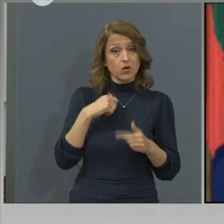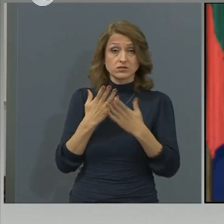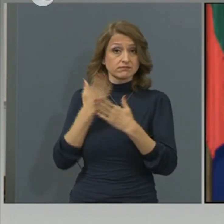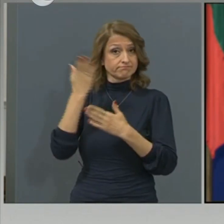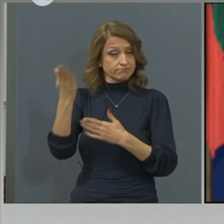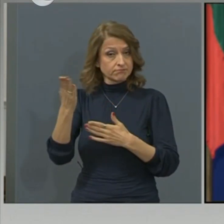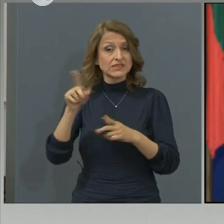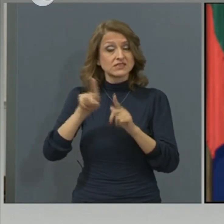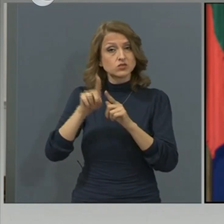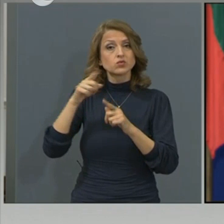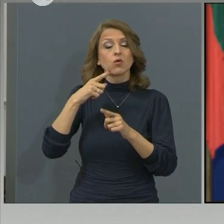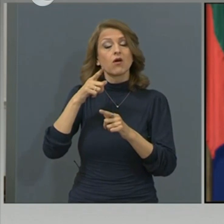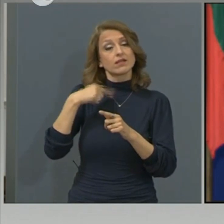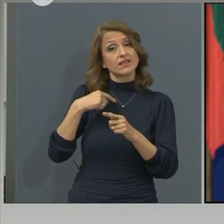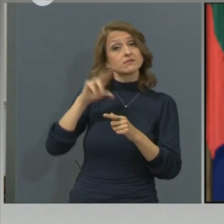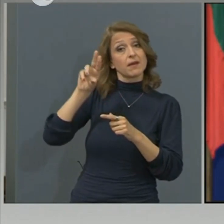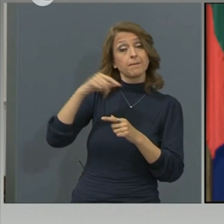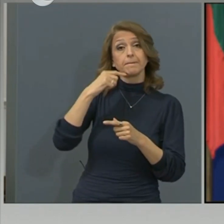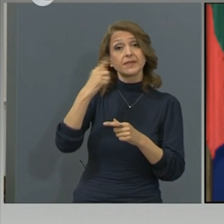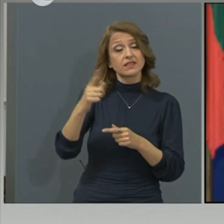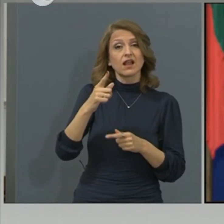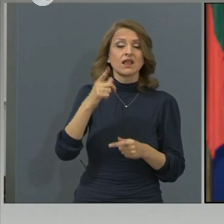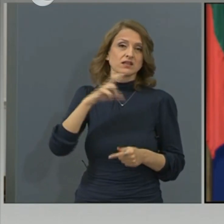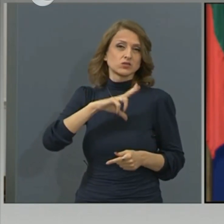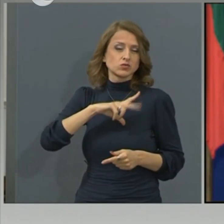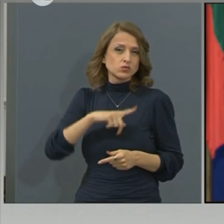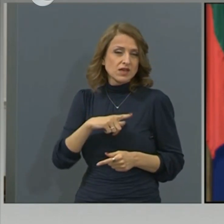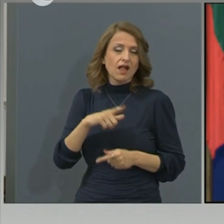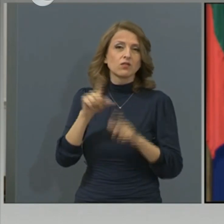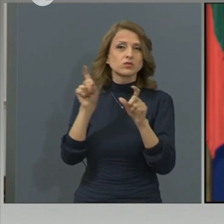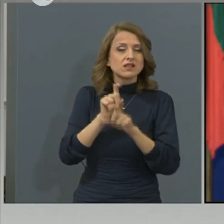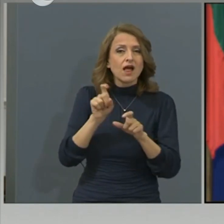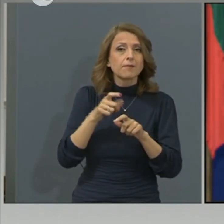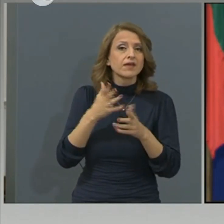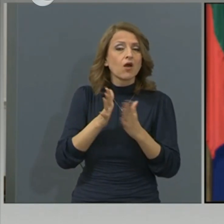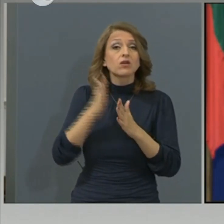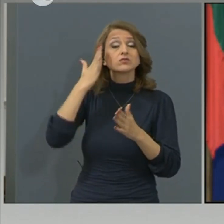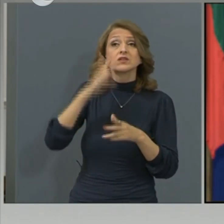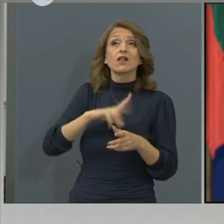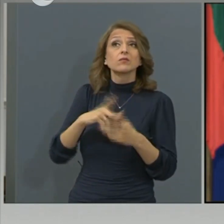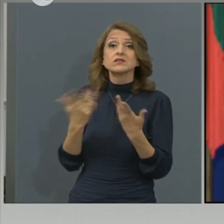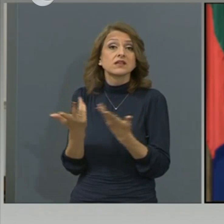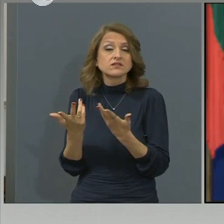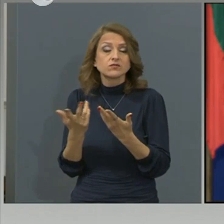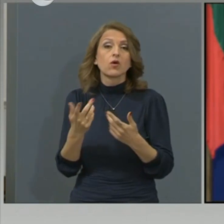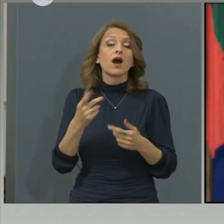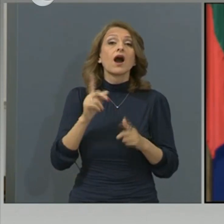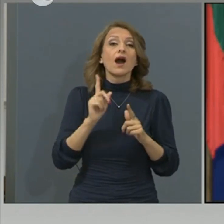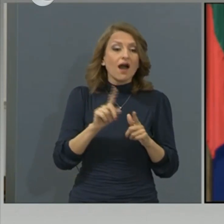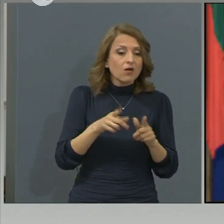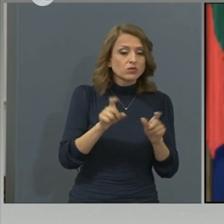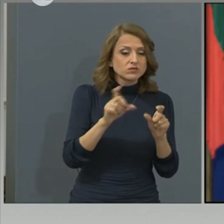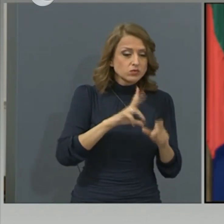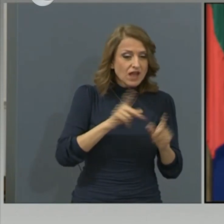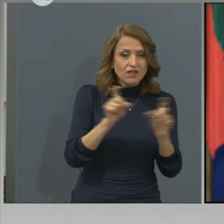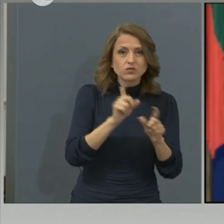както и социалното министерство, защото за всички социално слаби, които са неосигурени, ги покрива социалното